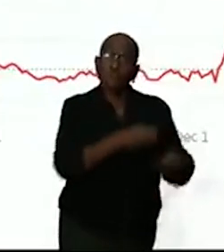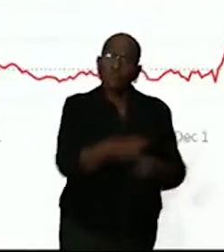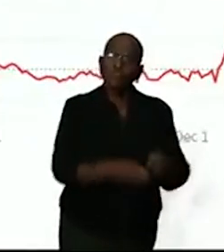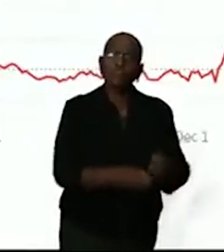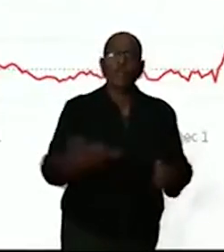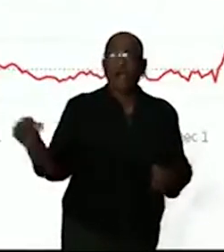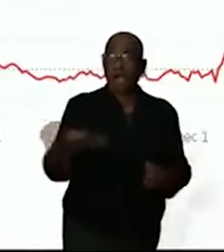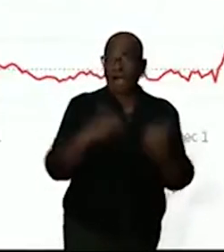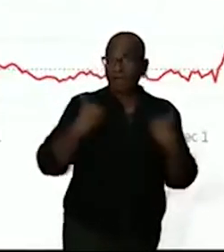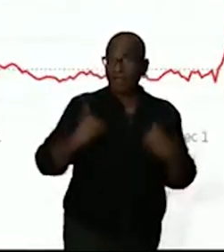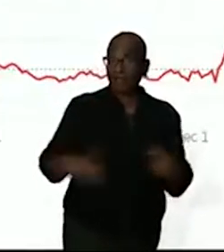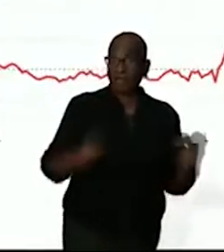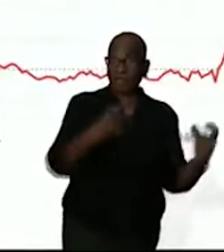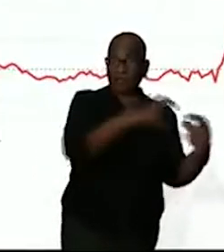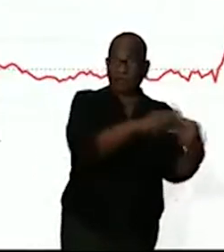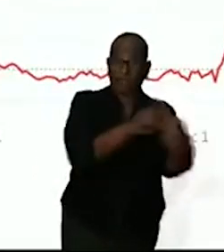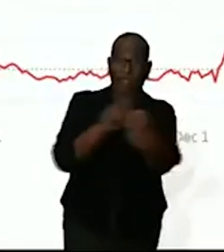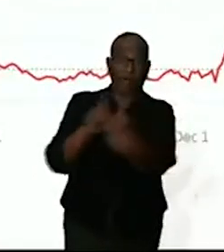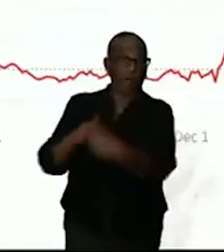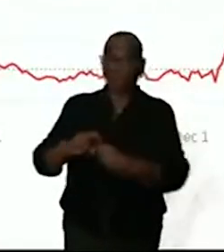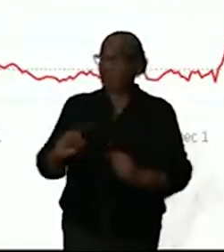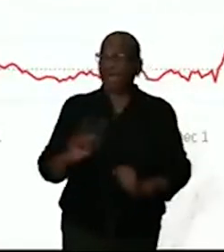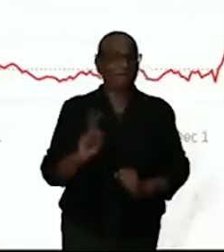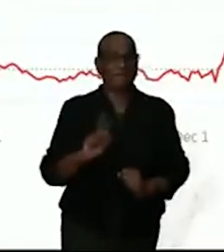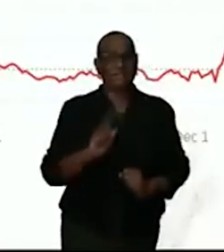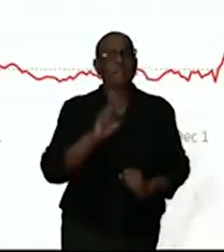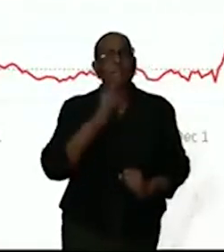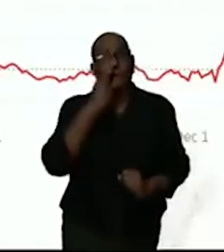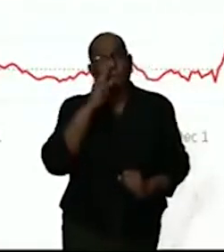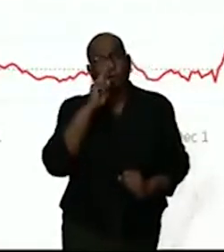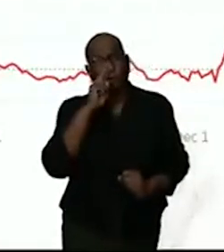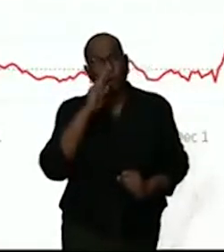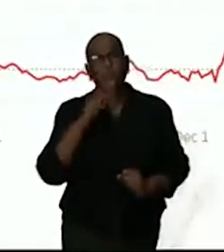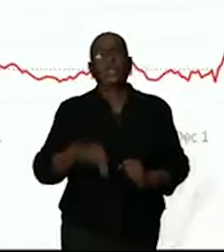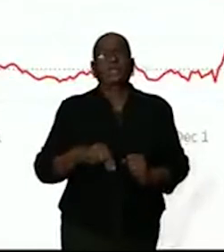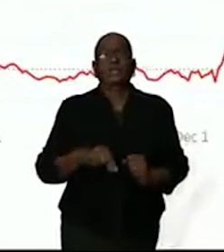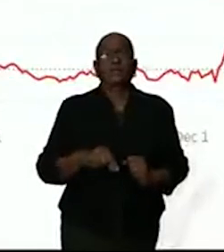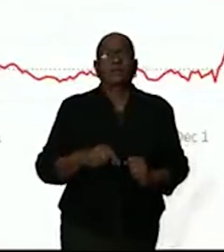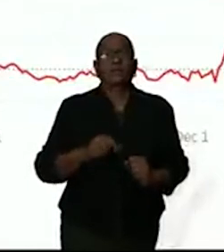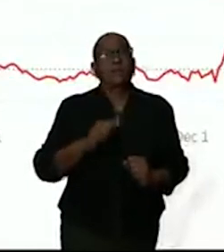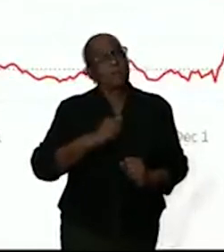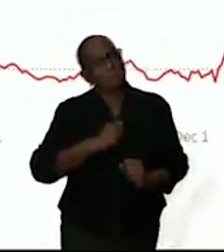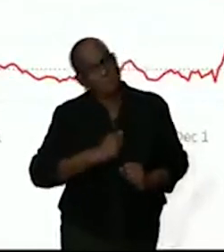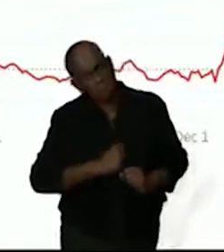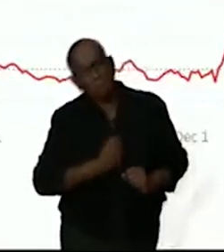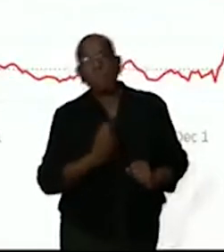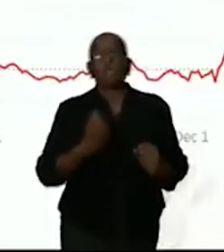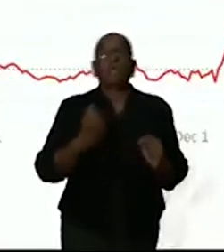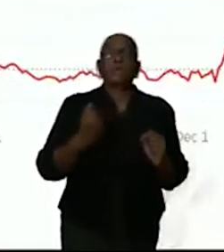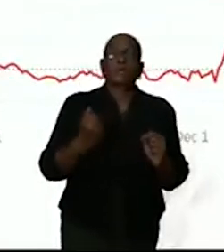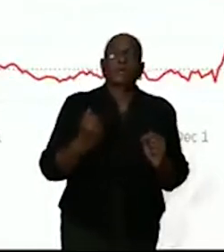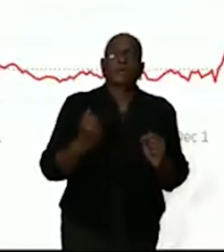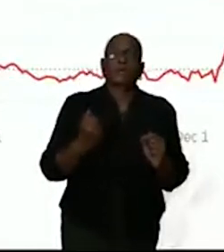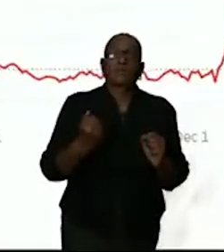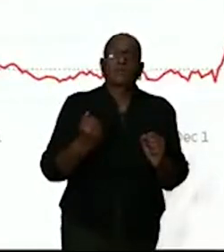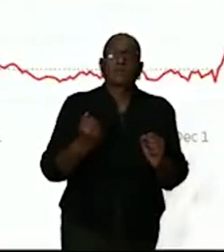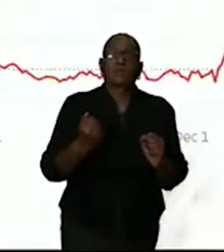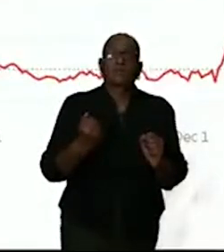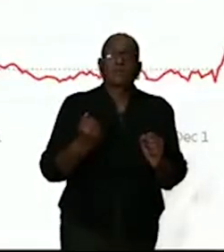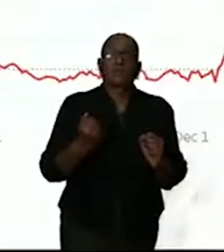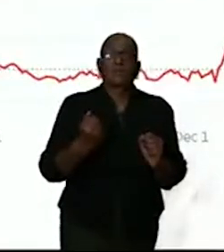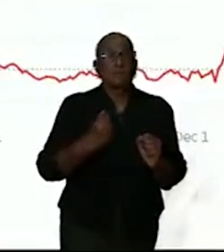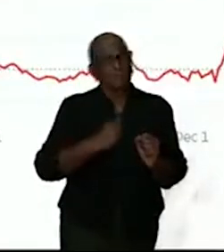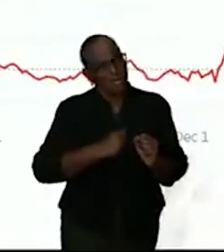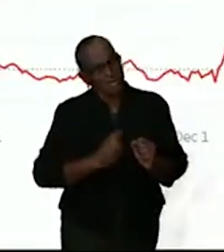met elkaar in aanraking komen, zodat ze elkaar niet kunnen besmetten. Omdat, jammer genoeg, je een stadium hebt waarin je niet